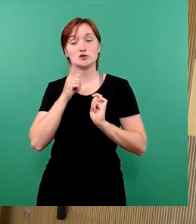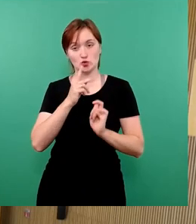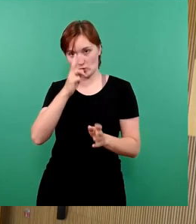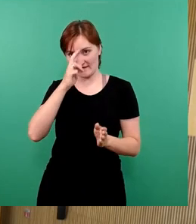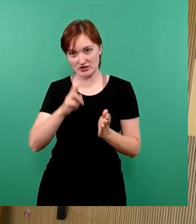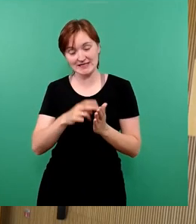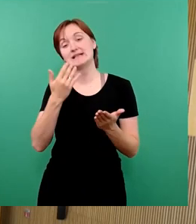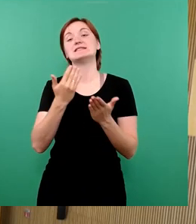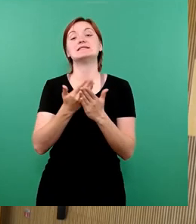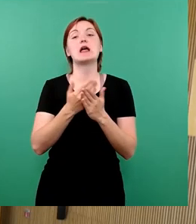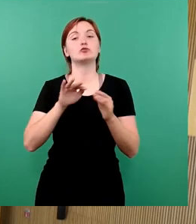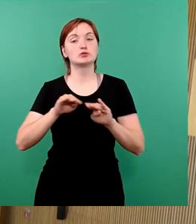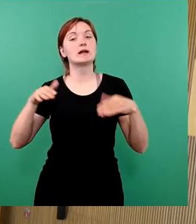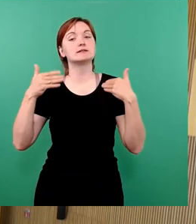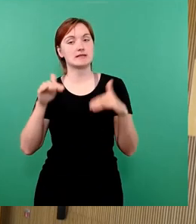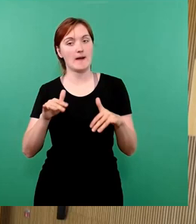Abstimmungsgrundlage.